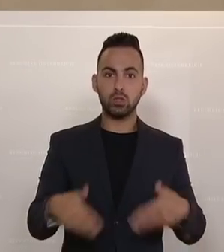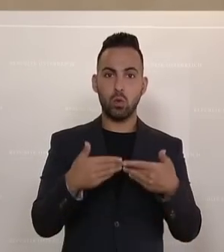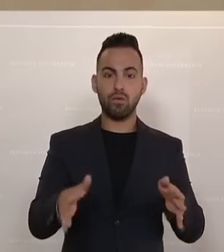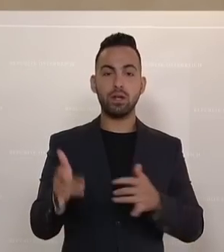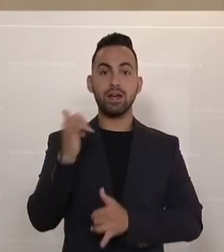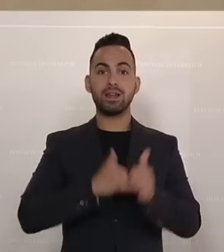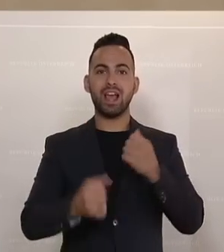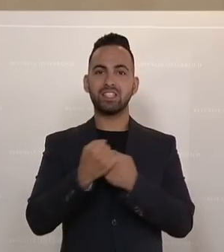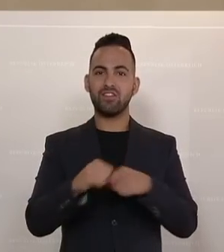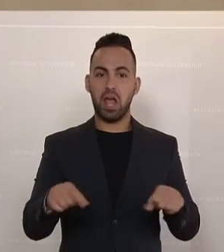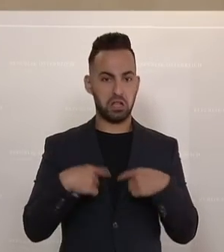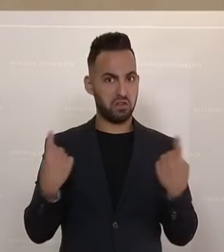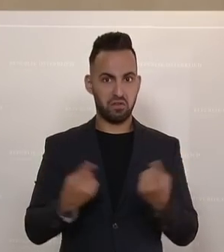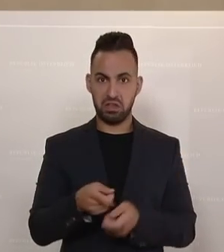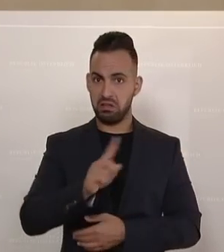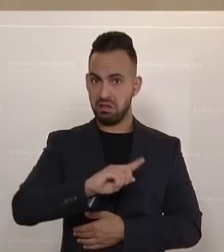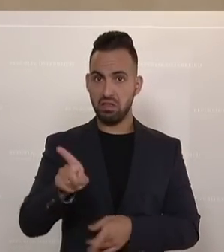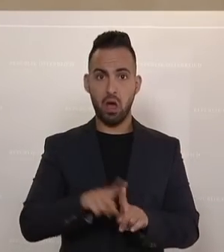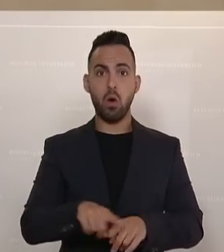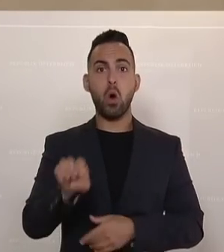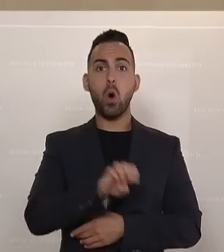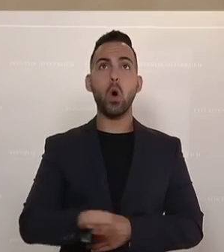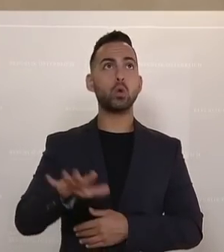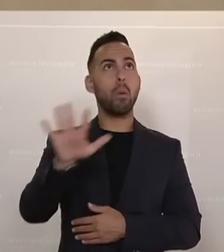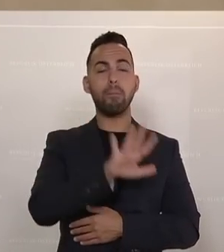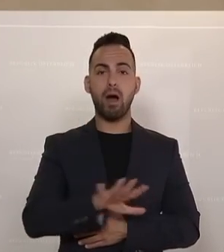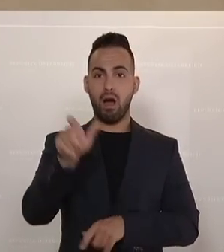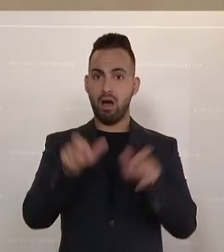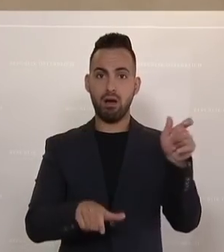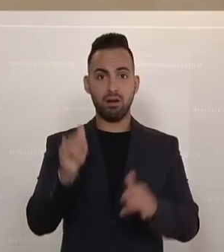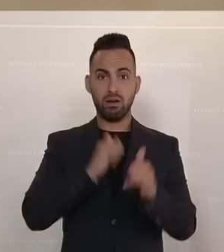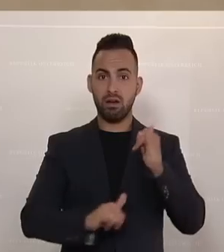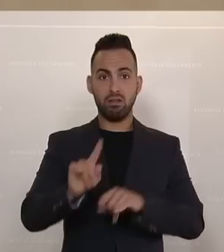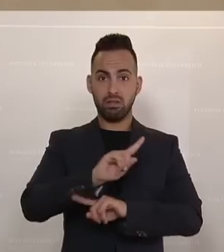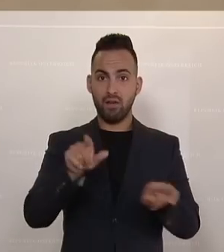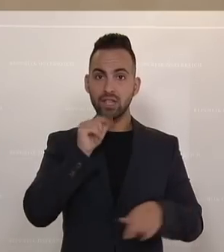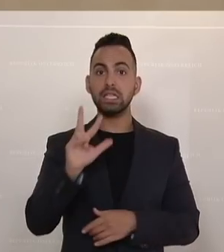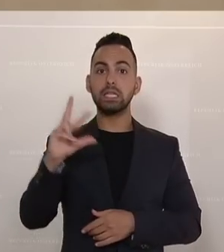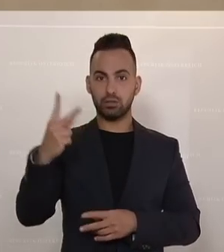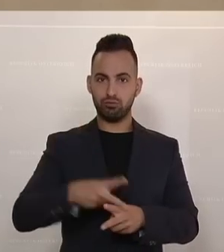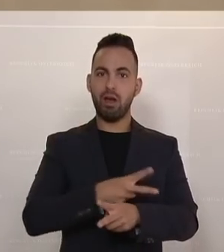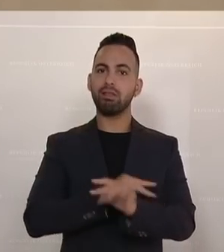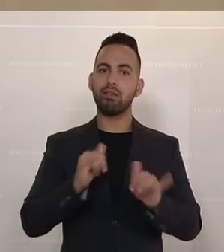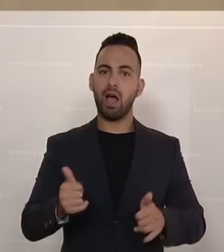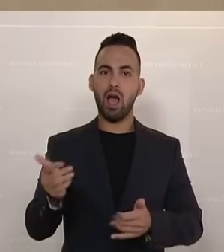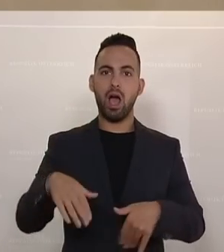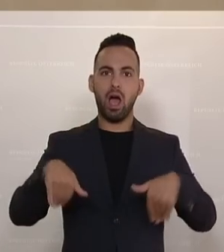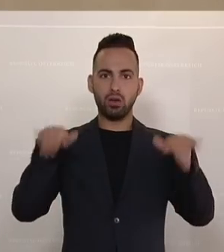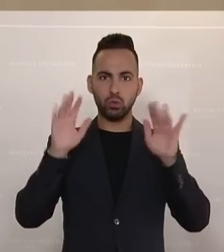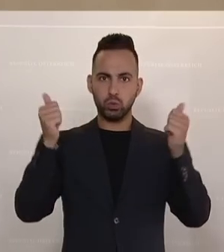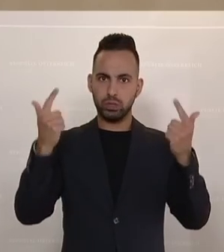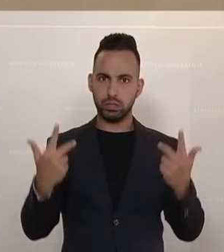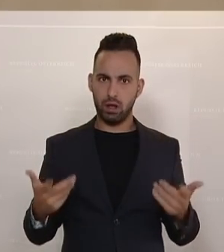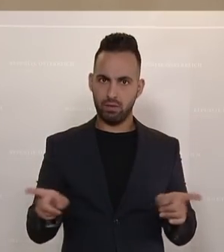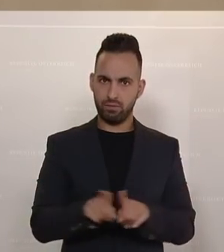Reisefreiheit nicht für uns, auch nicht für die autoktonen Europäer, sondern für die Drittstaatler. Wir haben Asylzahlen, die sich annähern,